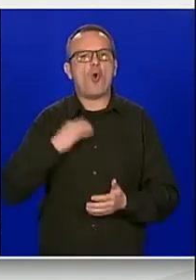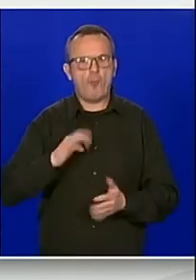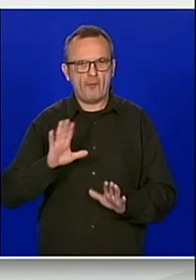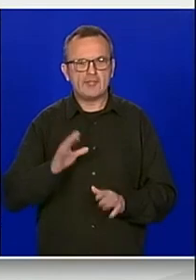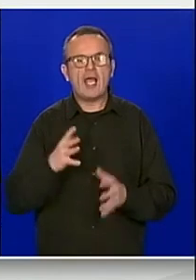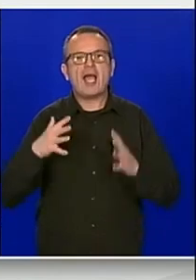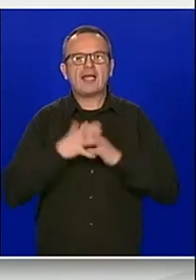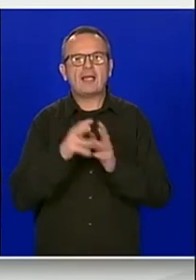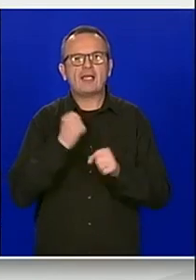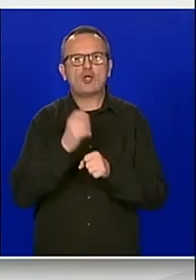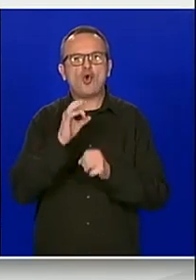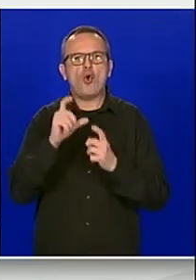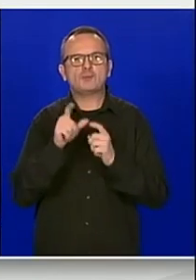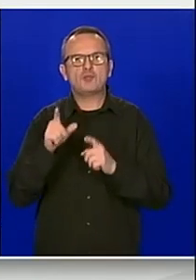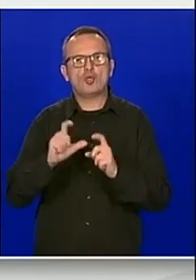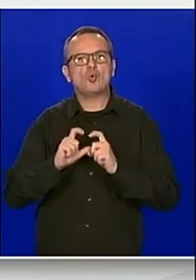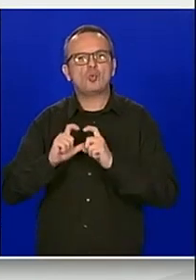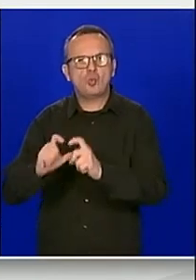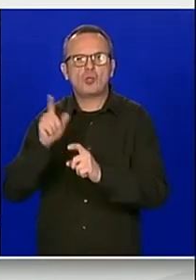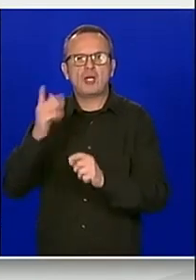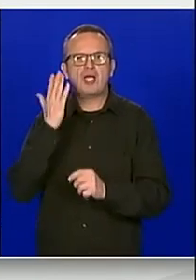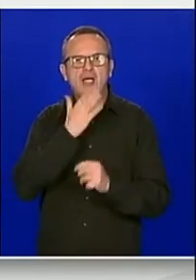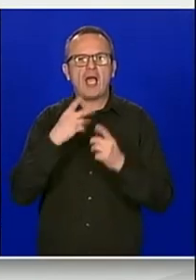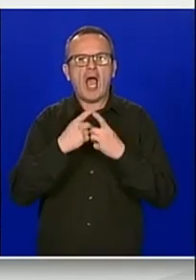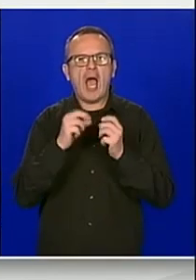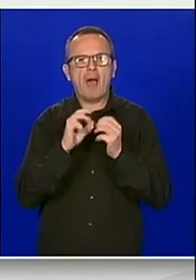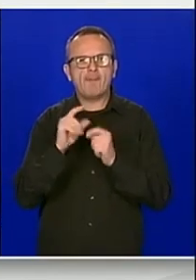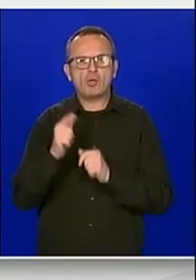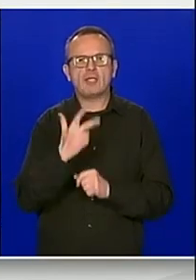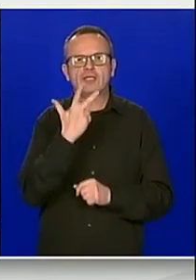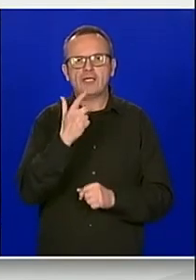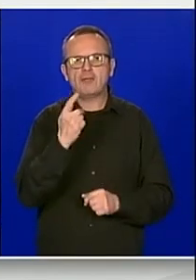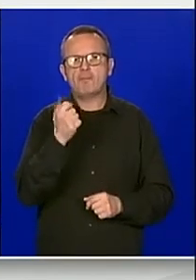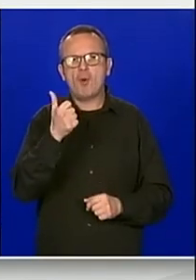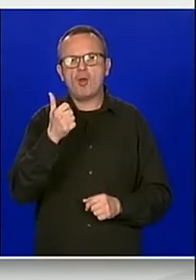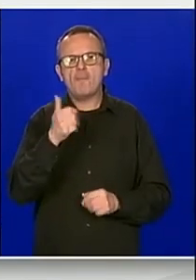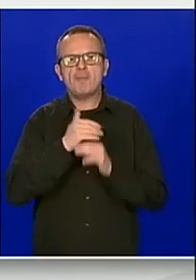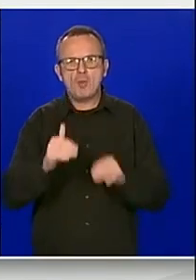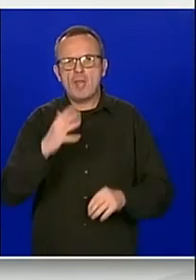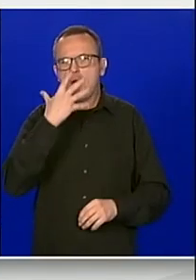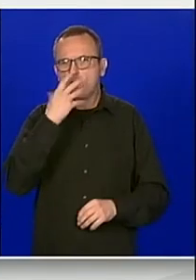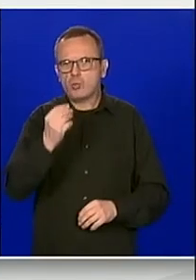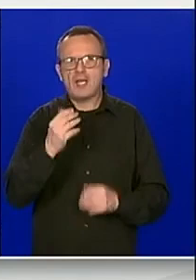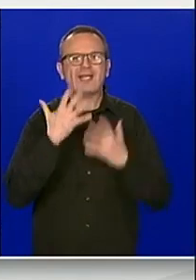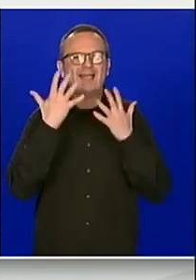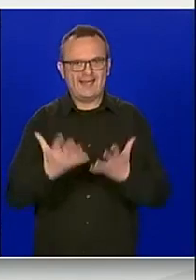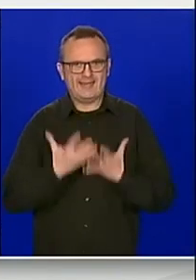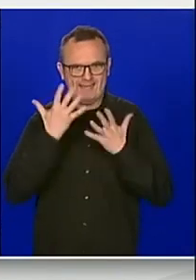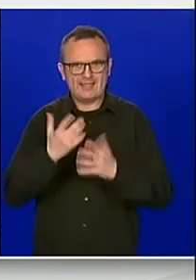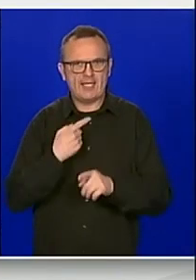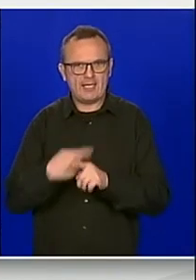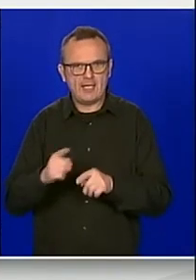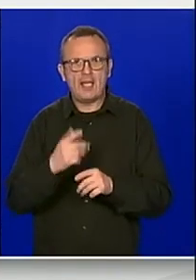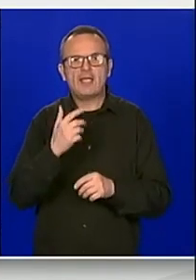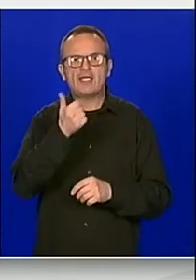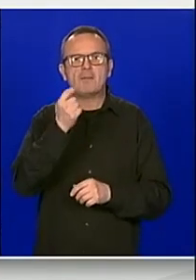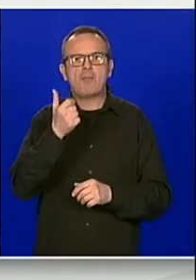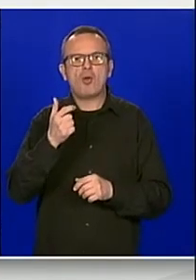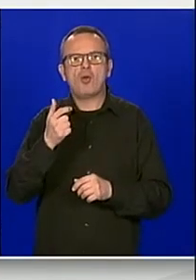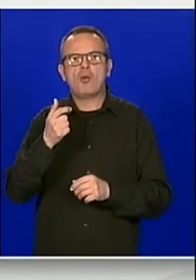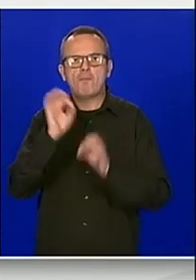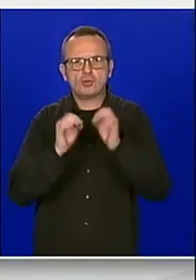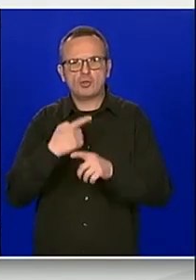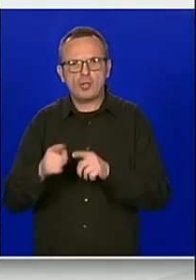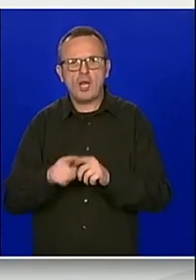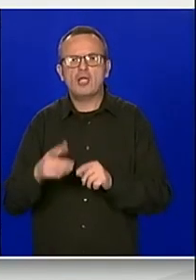Gospić, zadrženje kod Habora, iznos 3,5 miliona kuna, 10 godina, 0,1% kamata, sustav javne